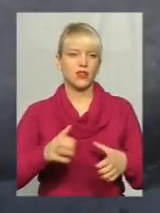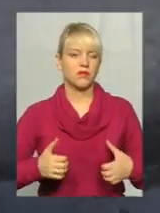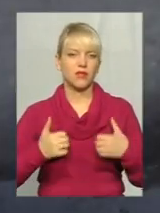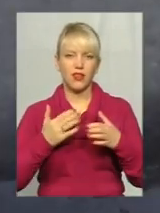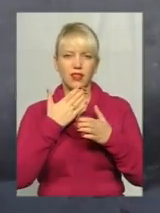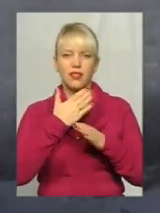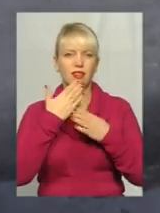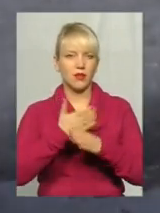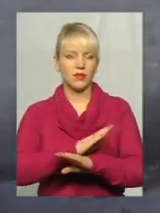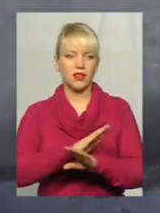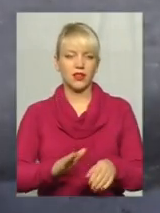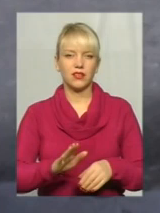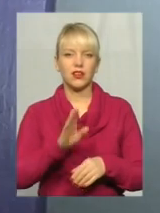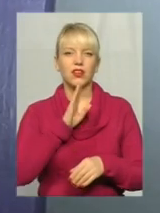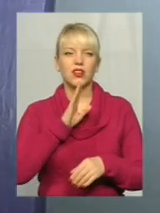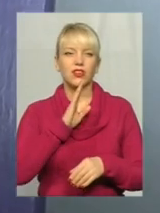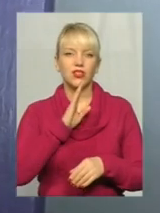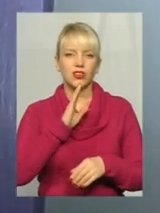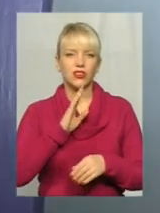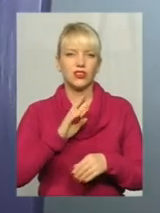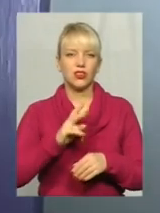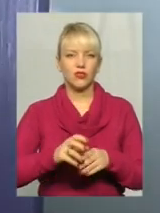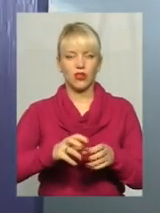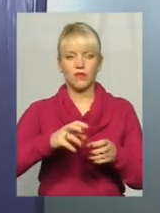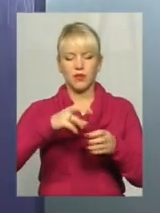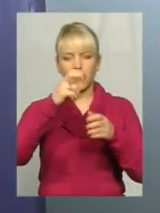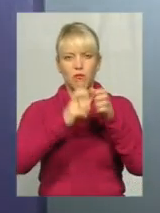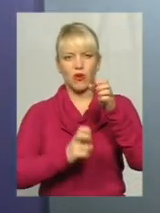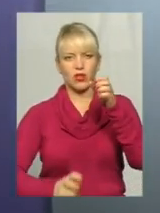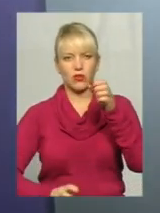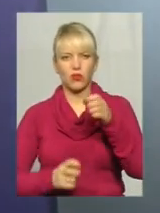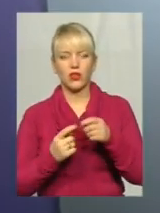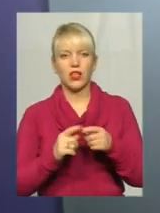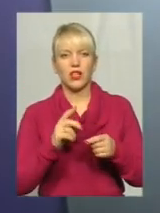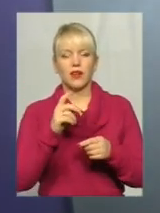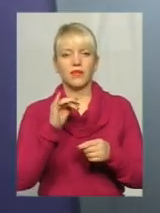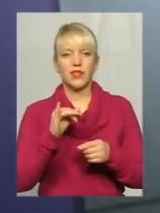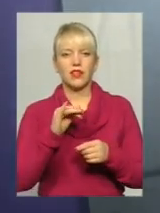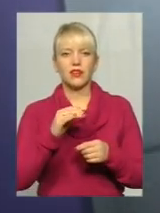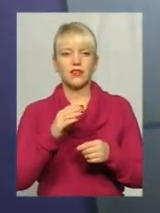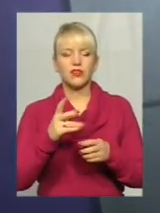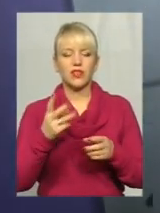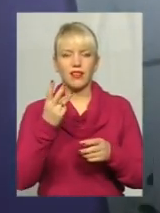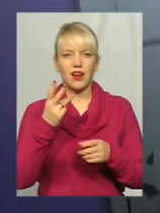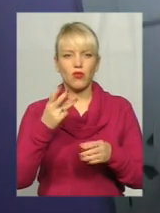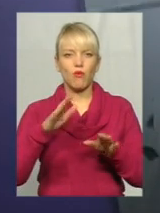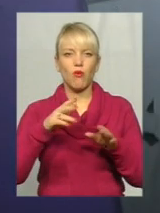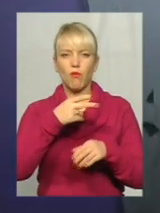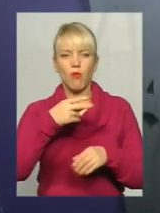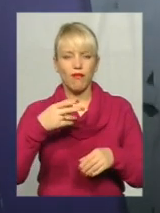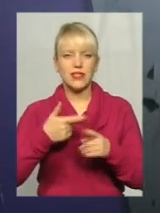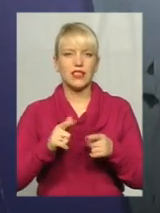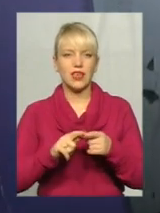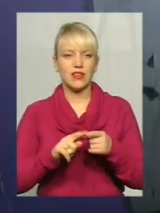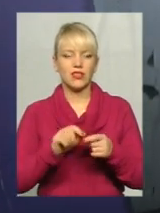Потерпіло просунуло шахтою ліфта кілька поверхів. Вже на третьому кабіна підйомника зупинилася. Щоб витягнути пасажирку, викликали